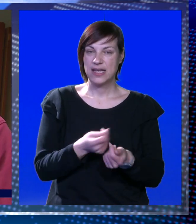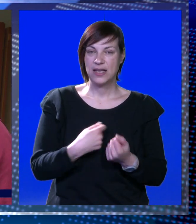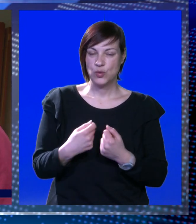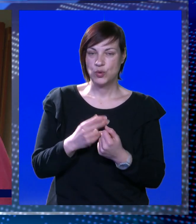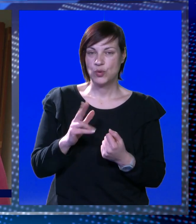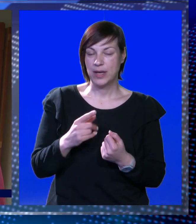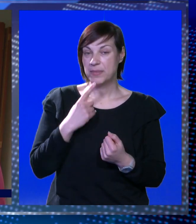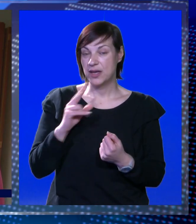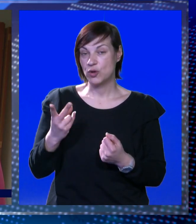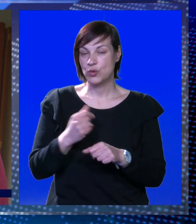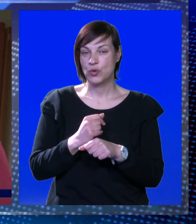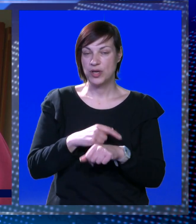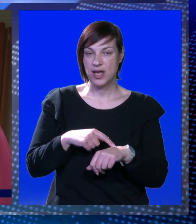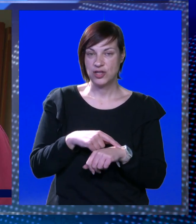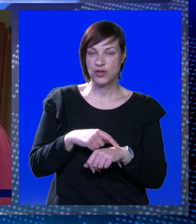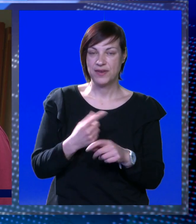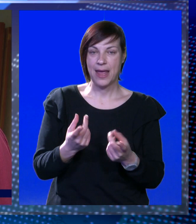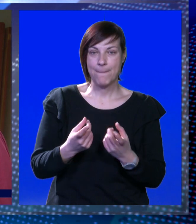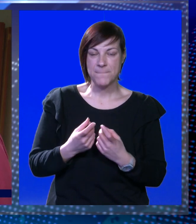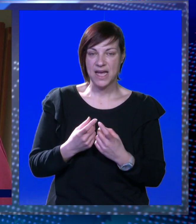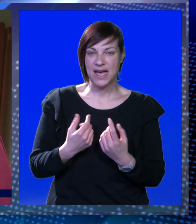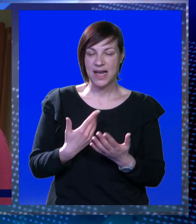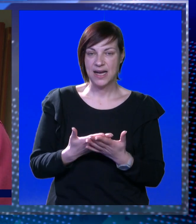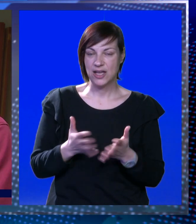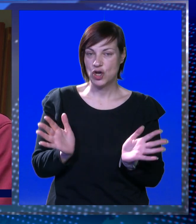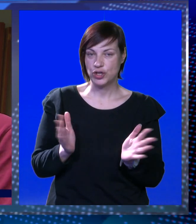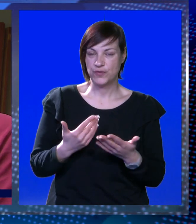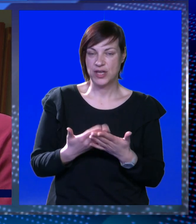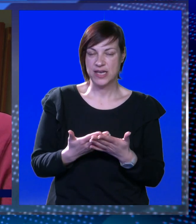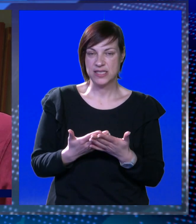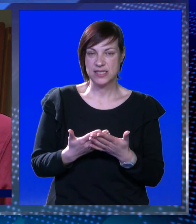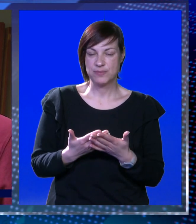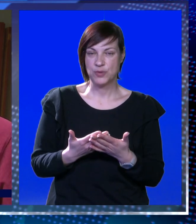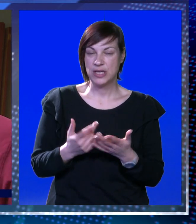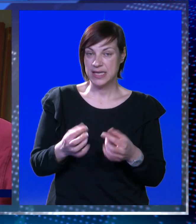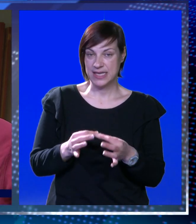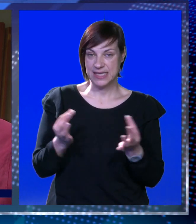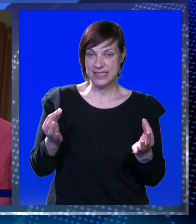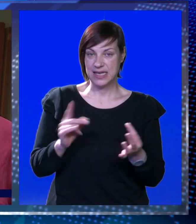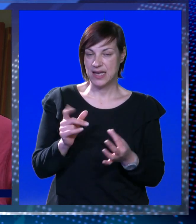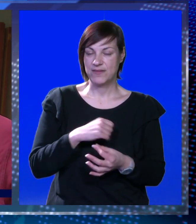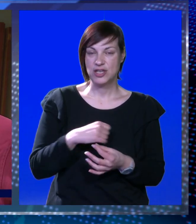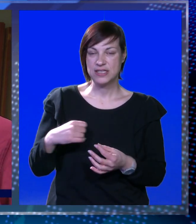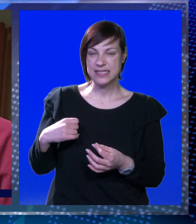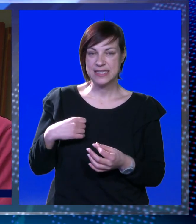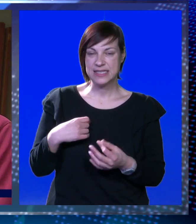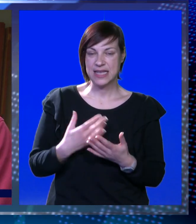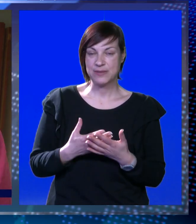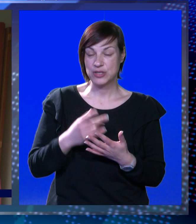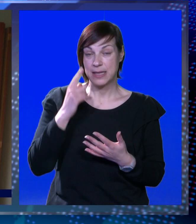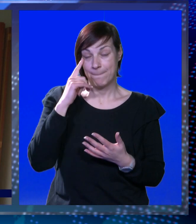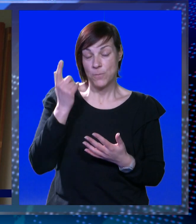ostalih udruga ima neko drugo radno vrijeme. Ali otvorene smo zaista i za javnost, dakle ne samo za